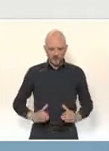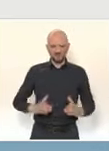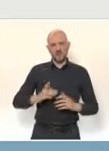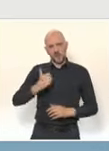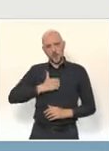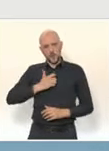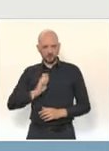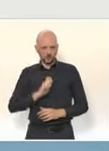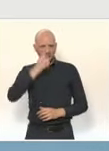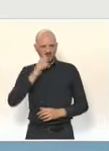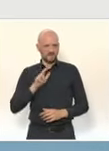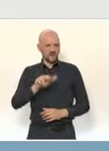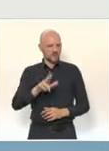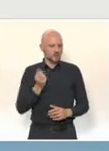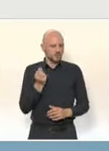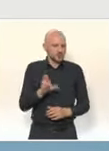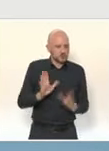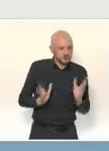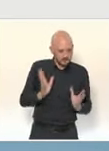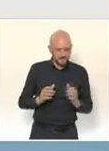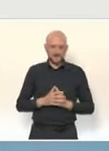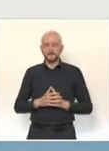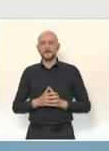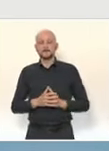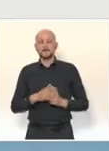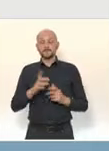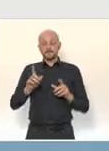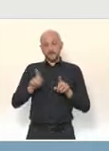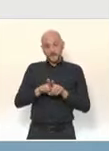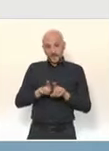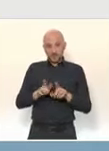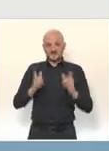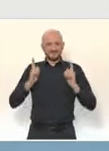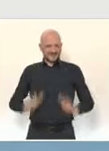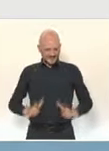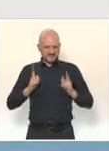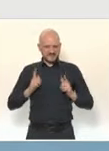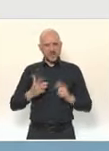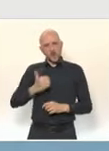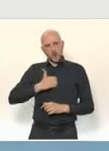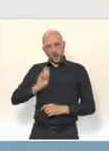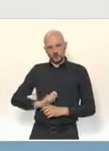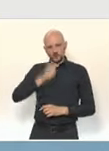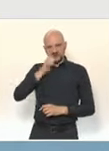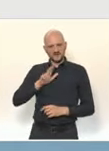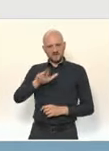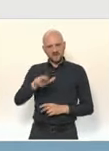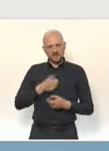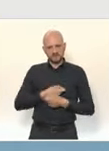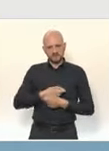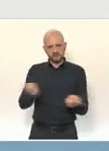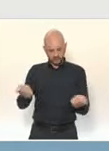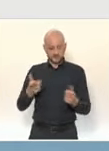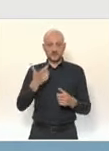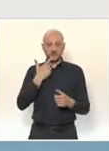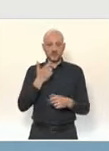Enfin, pour les lycéens, il y aura aussi des autotests. Ces autotests seront donc distribués dans les lycées. Il y aura un autotest par